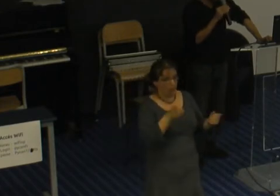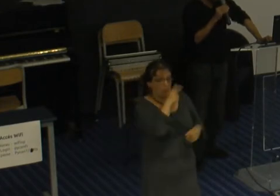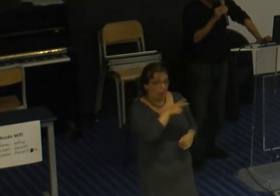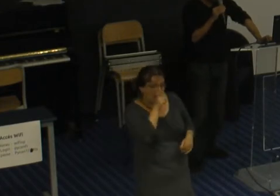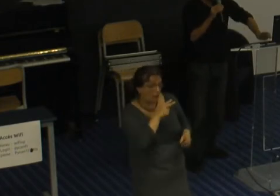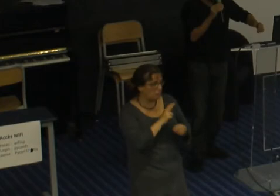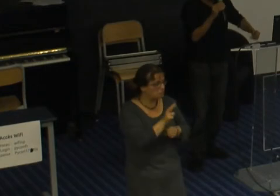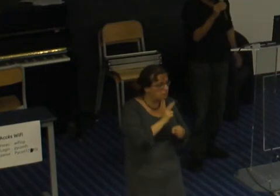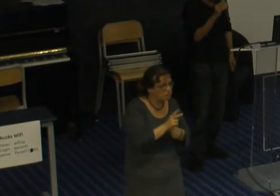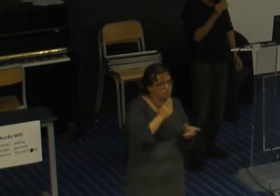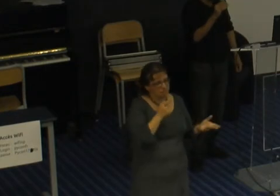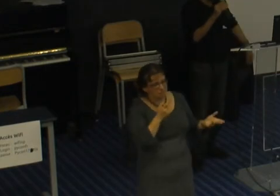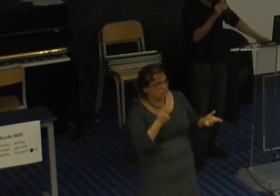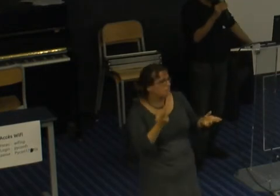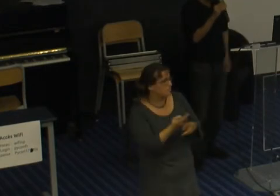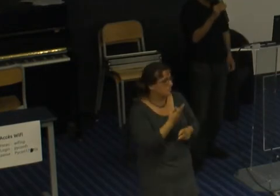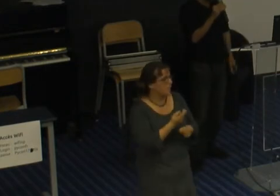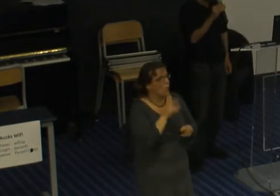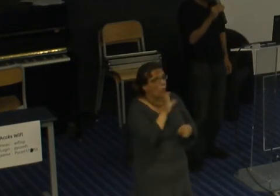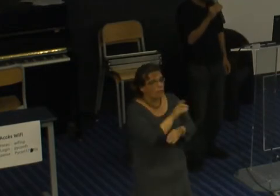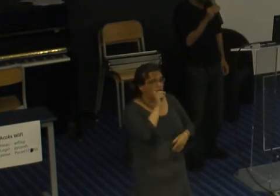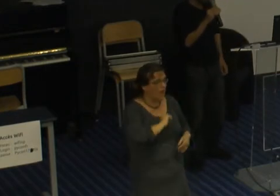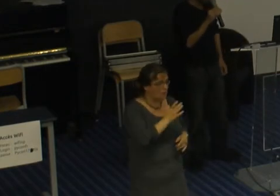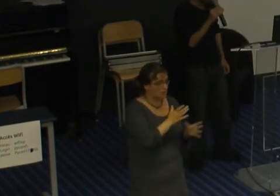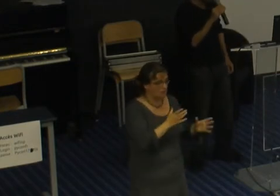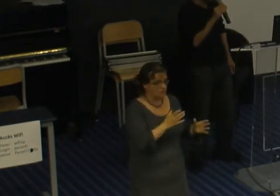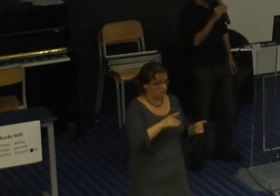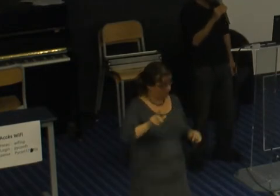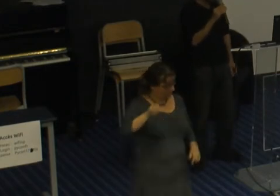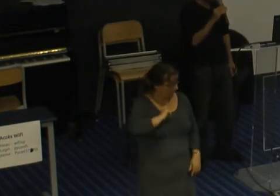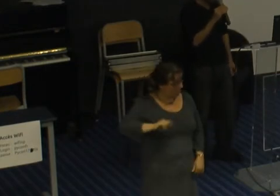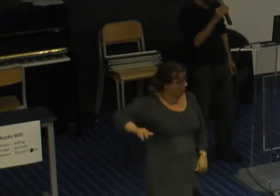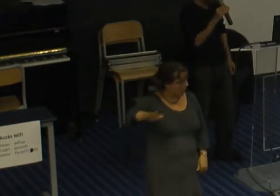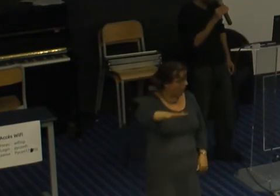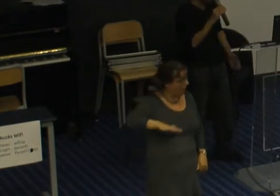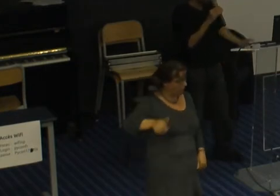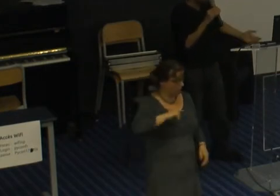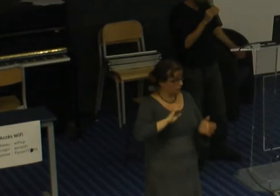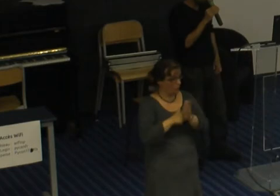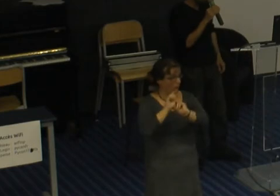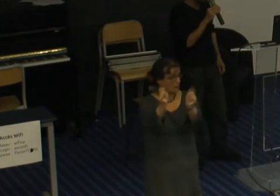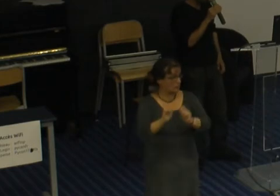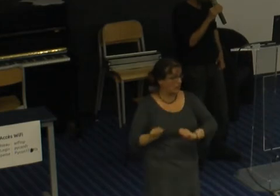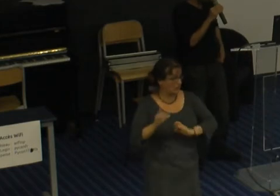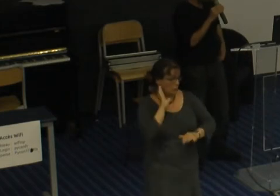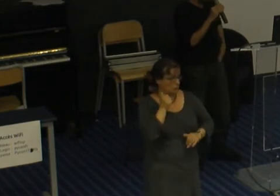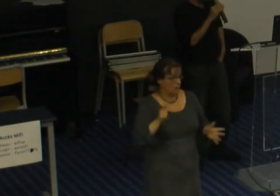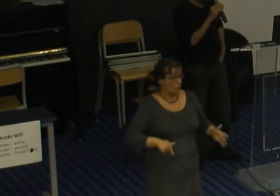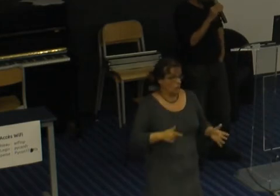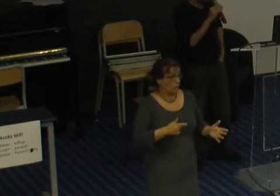copains ben oui il y a des gens il a des femmes aussi elles ont le droit au respect tout simplement